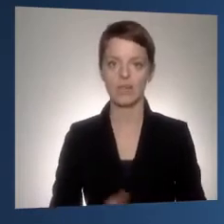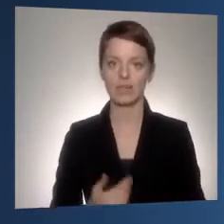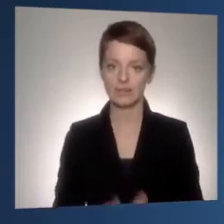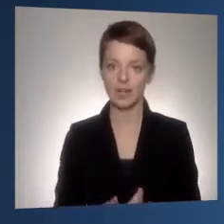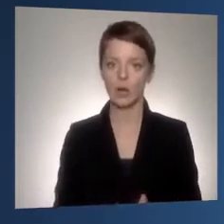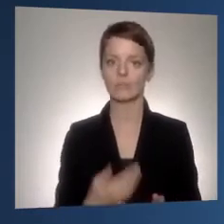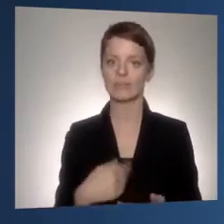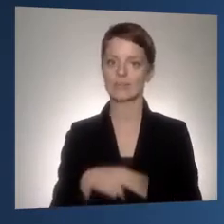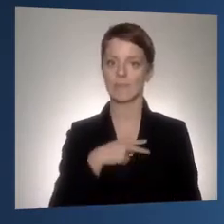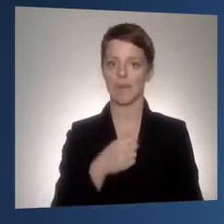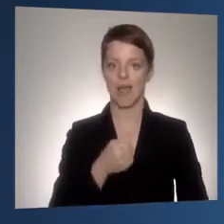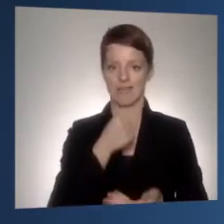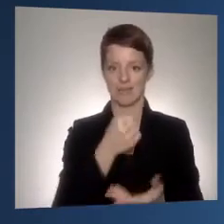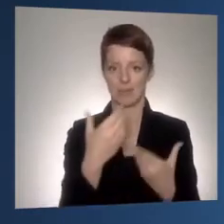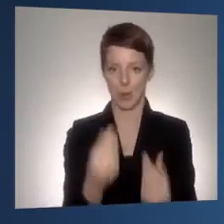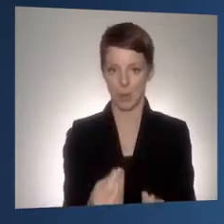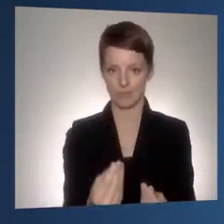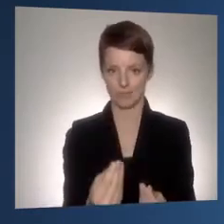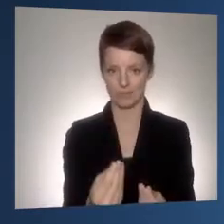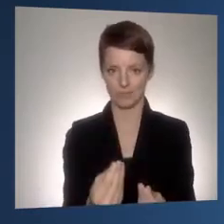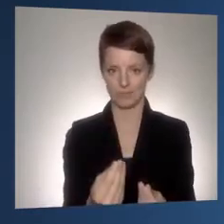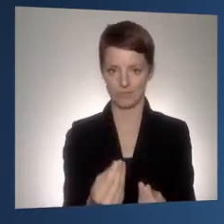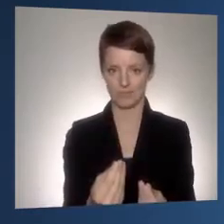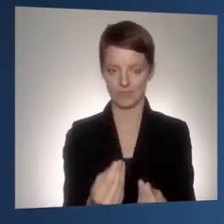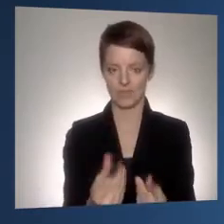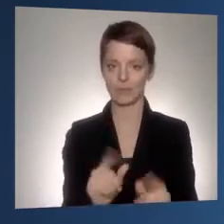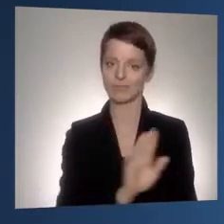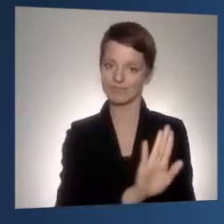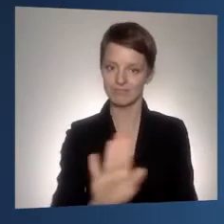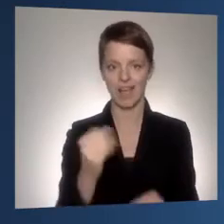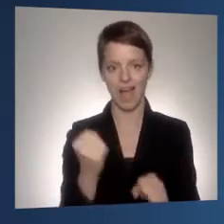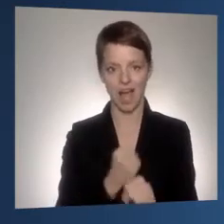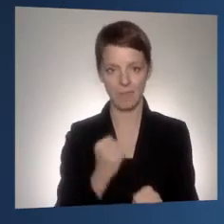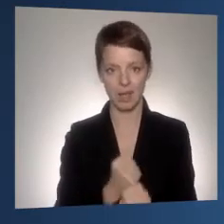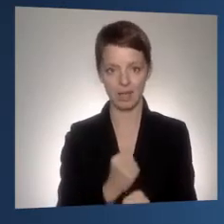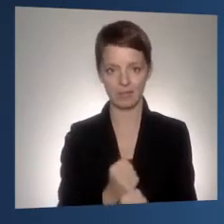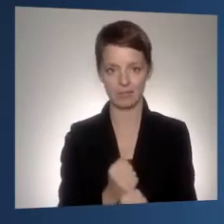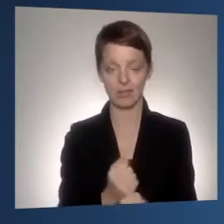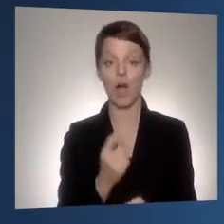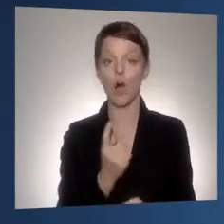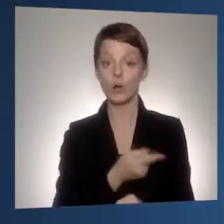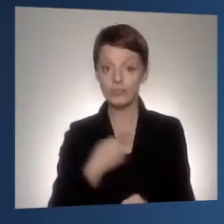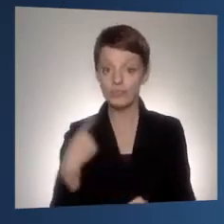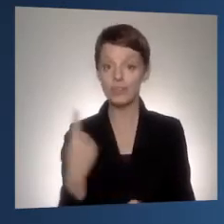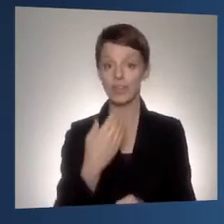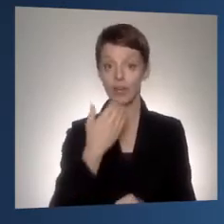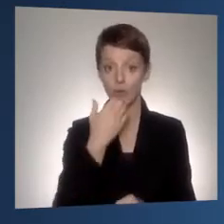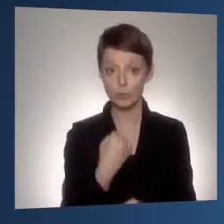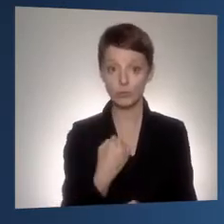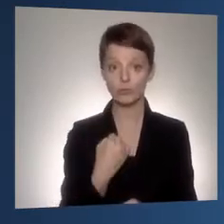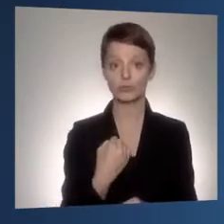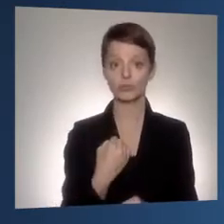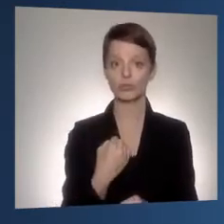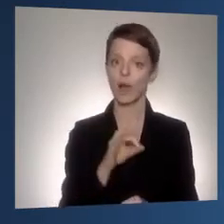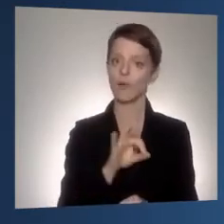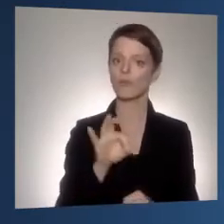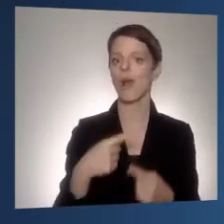guten Preis erhalten. Und das ist Ihre Arbeit. Und wir wünschen uns natürlich sehr, dass es auch Ansporn ist.